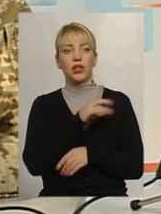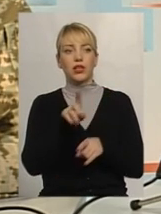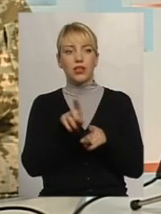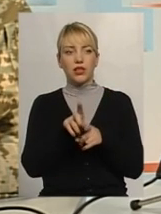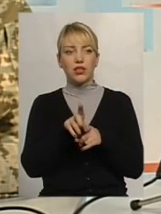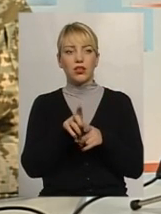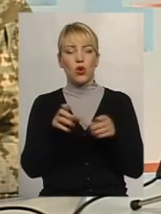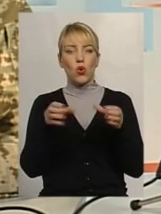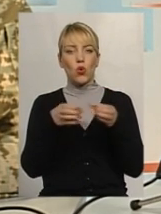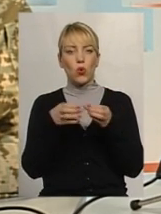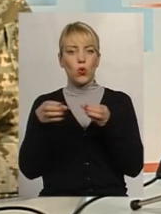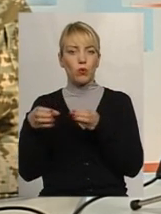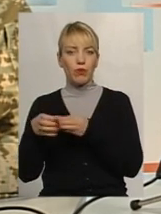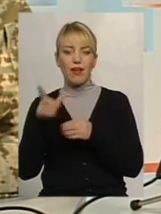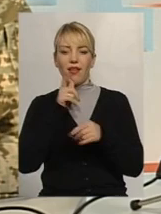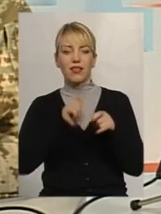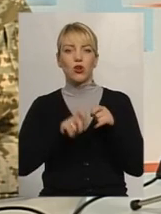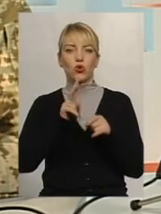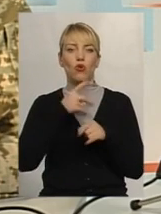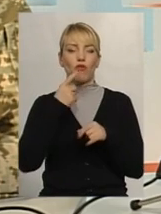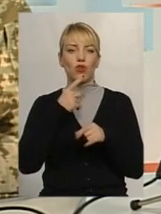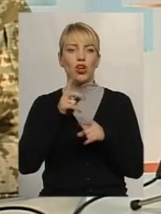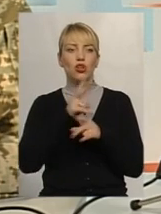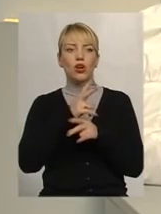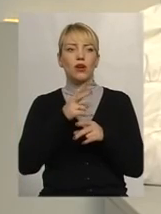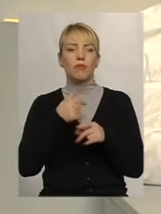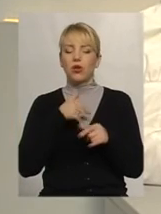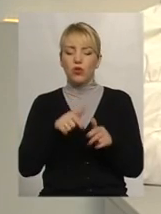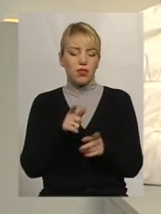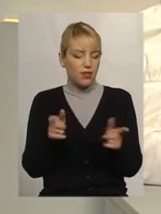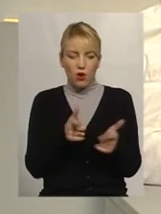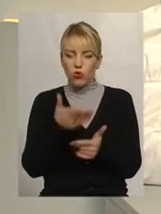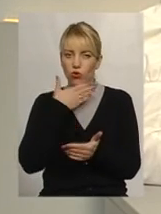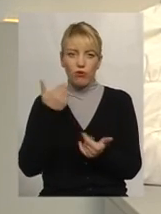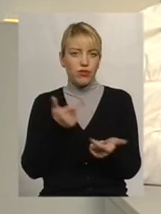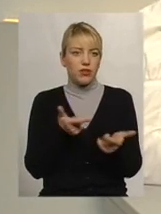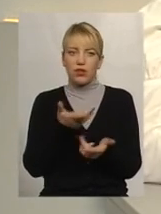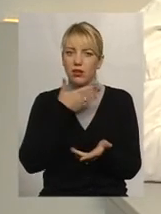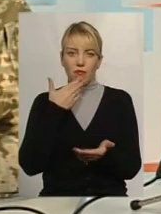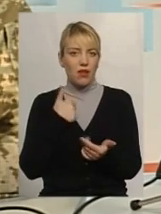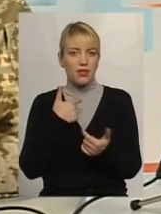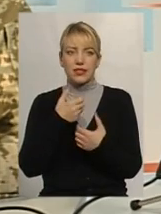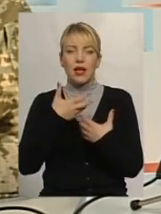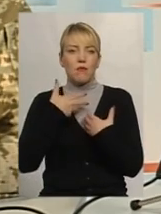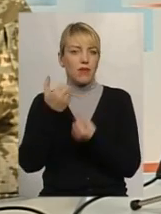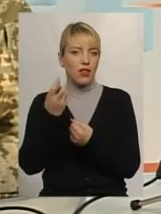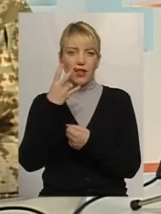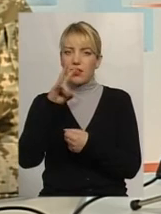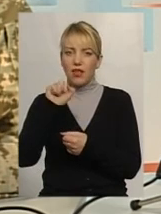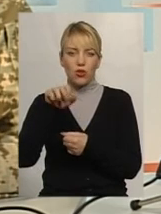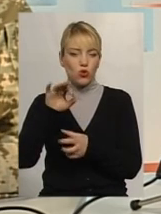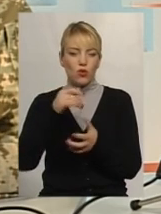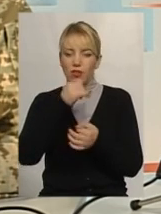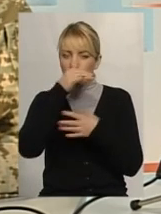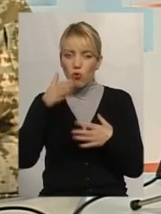екзальтованих аналітиків, які говорили, що ми недочувати тут не готові, і нас не можна приймати в НАТО, бо ми